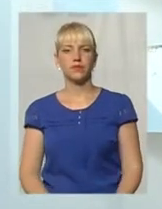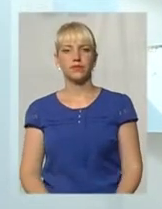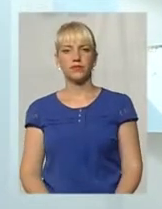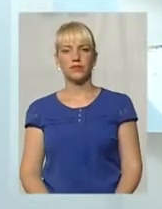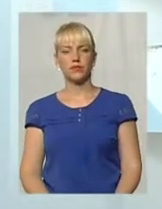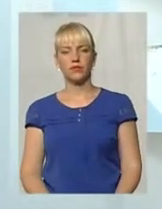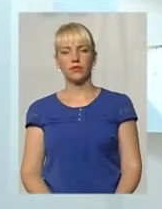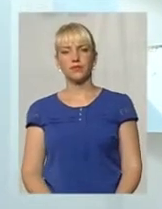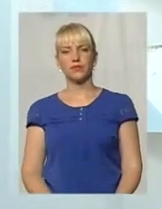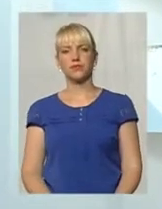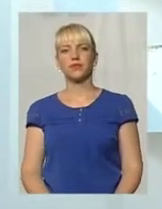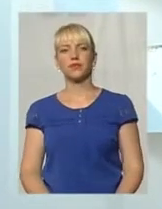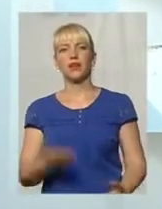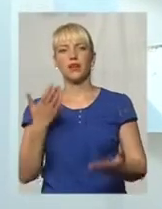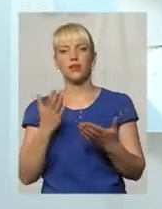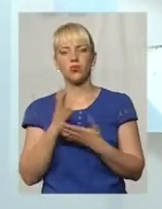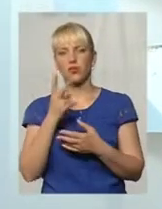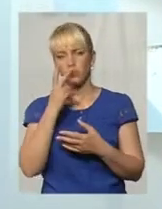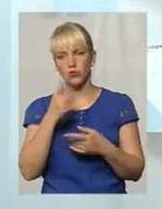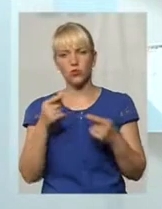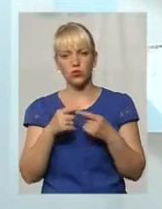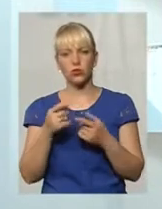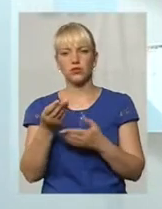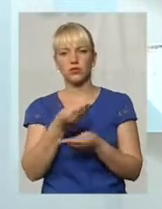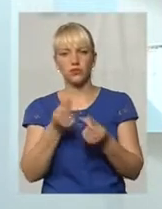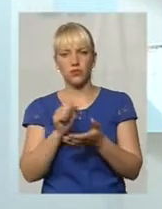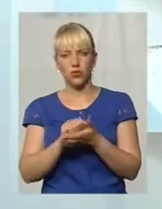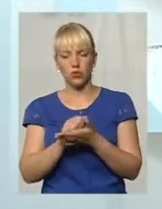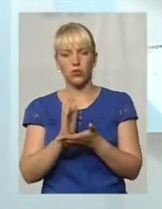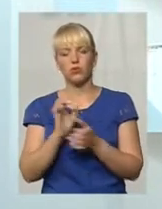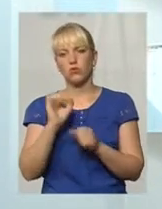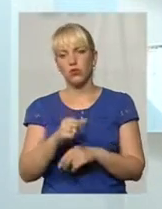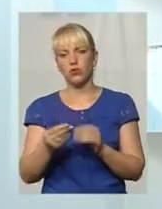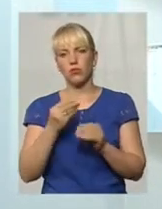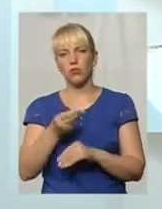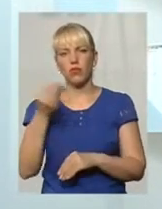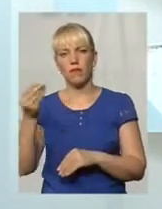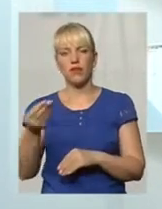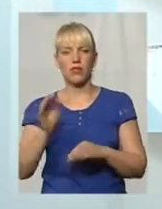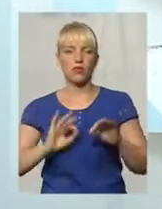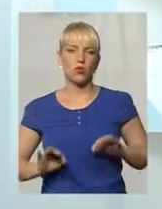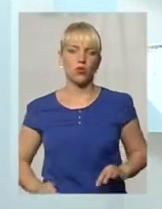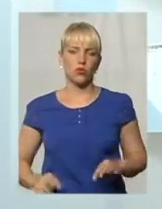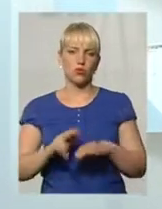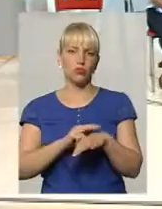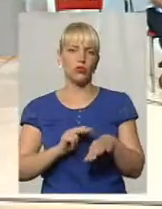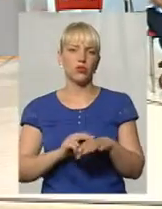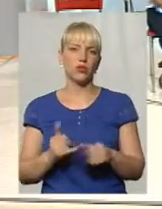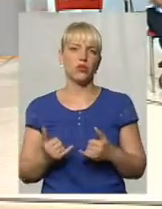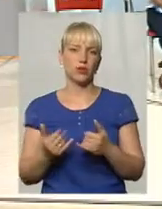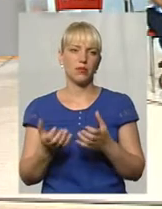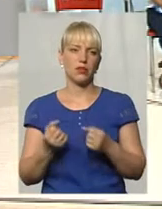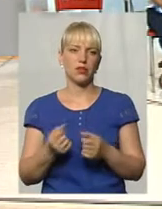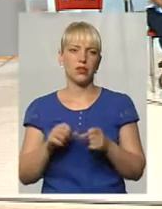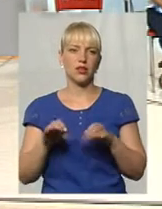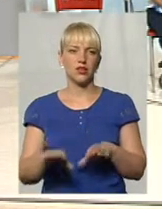Якщо є такі приводи з підробки документів службами особами, то, звичайно, можна подавати до прокуратури або до поліції для прийняття. Власне, жінка